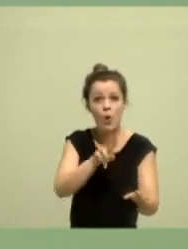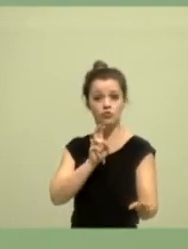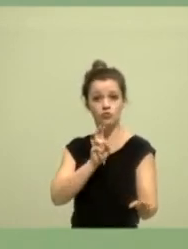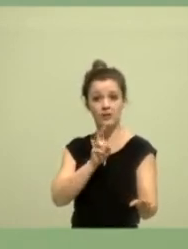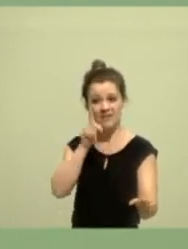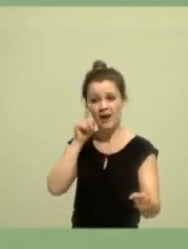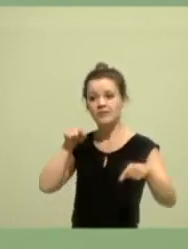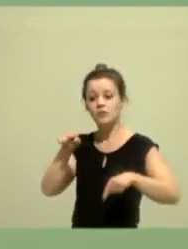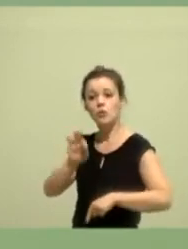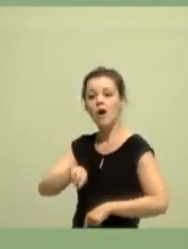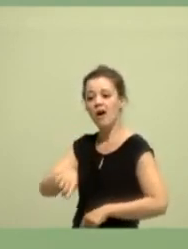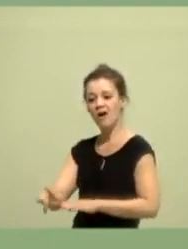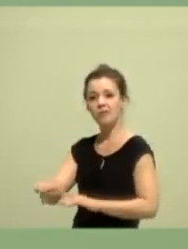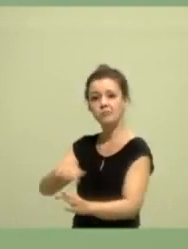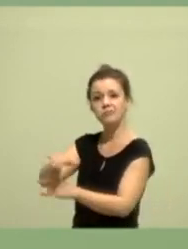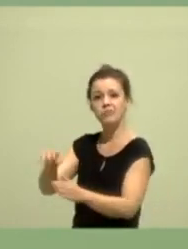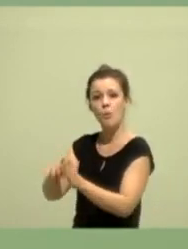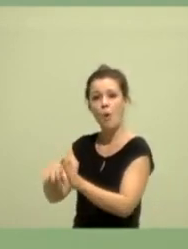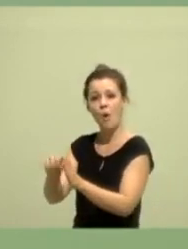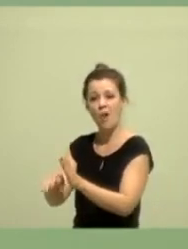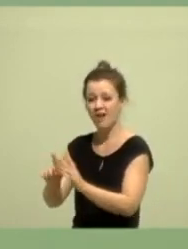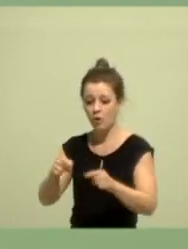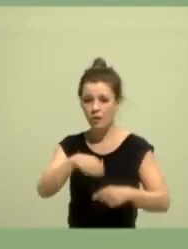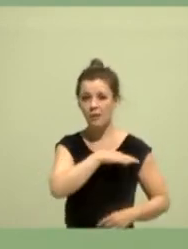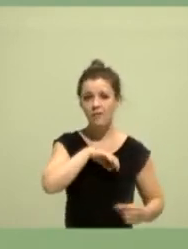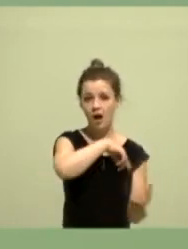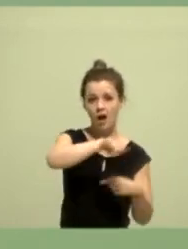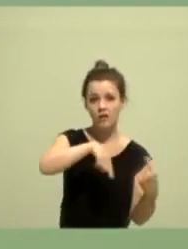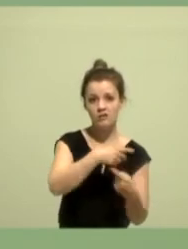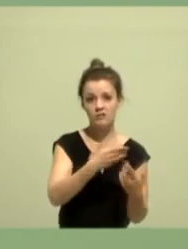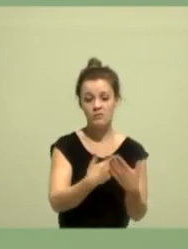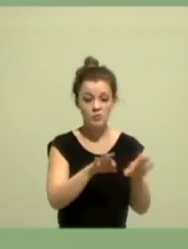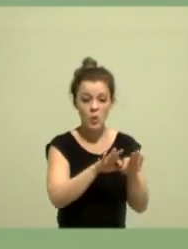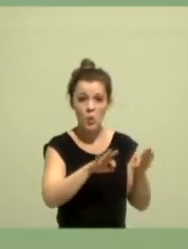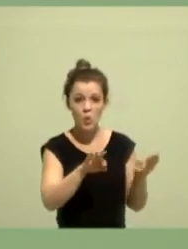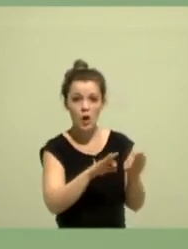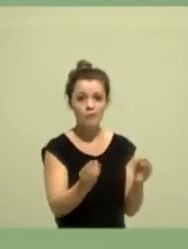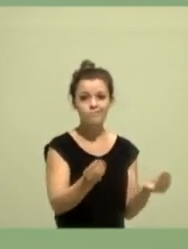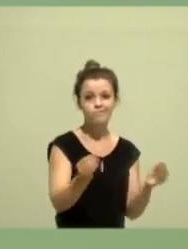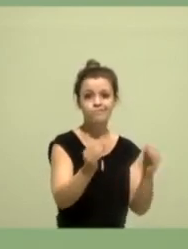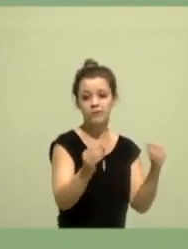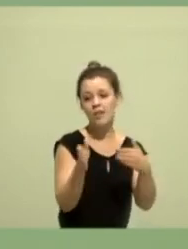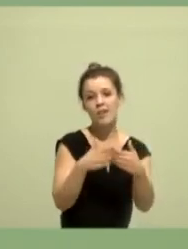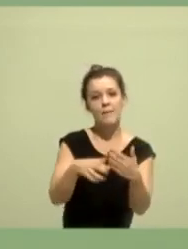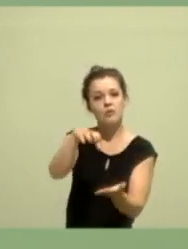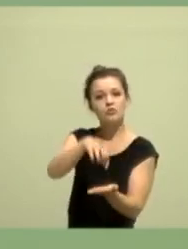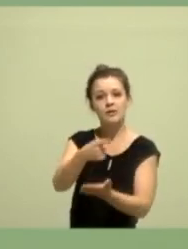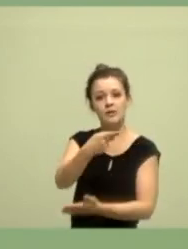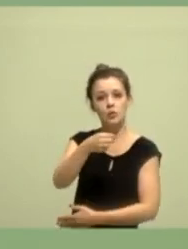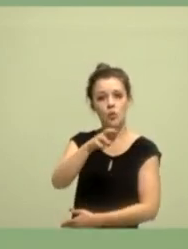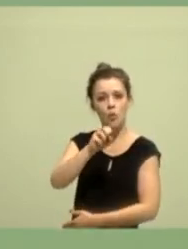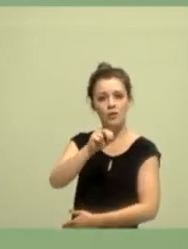produziert, sondern auch in Privatwirtschaften wie der Urananreicherung in meiner Nachbarstadt Gronau oder bei der